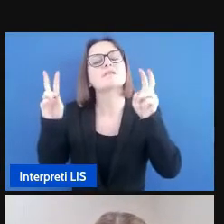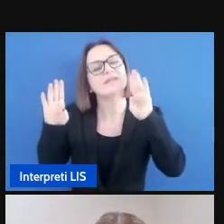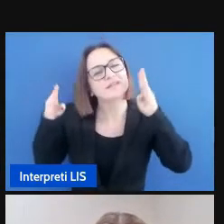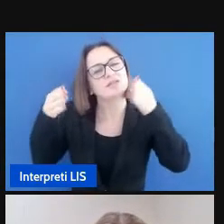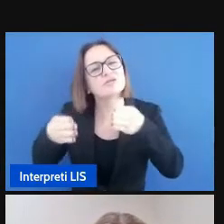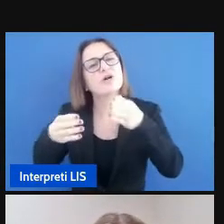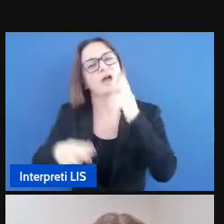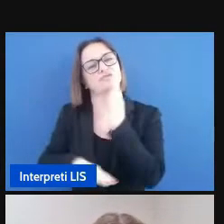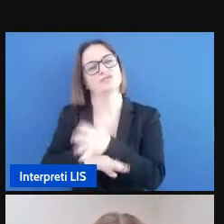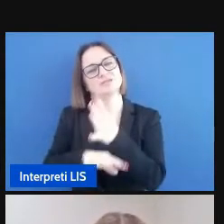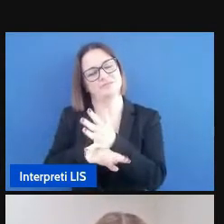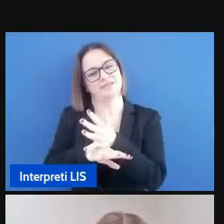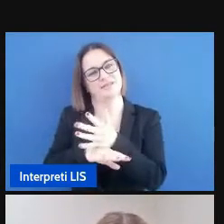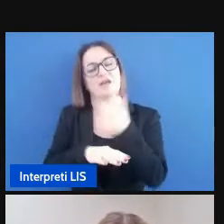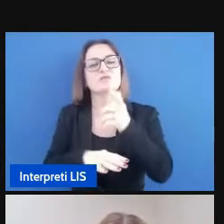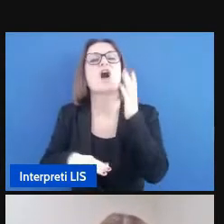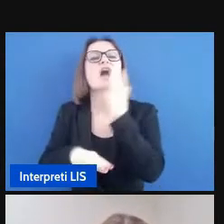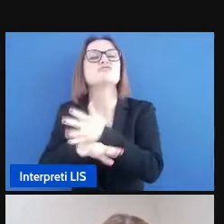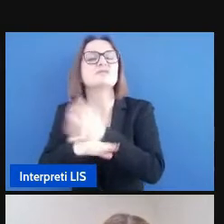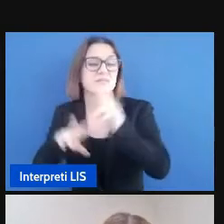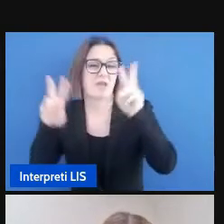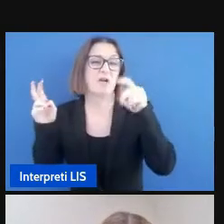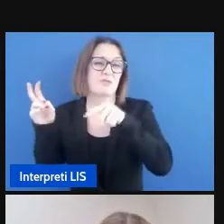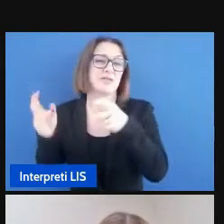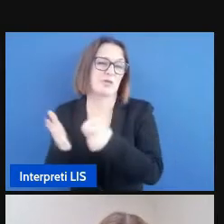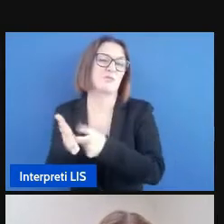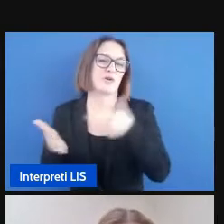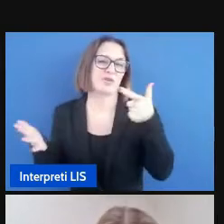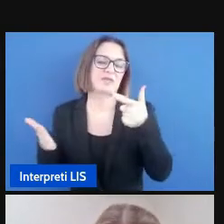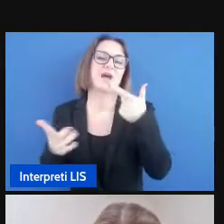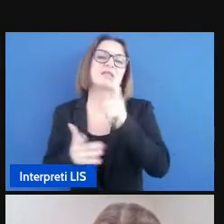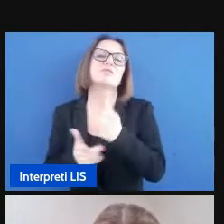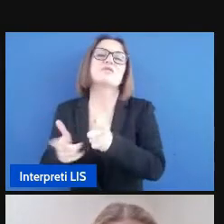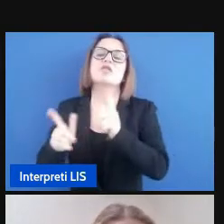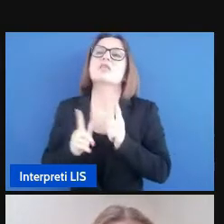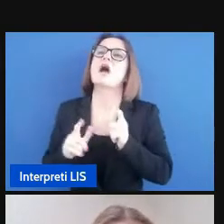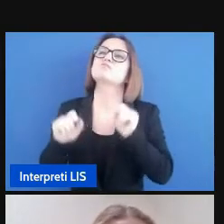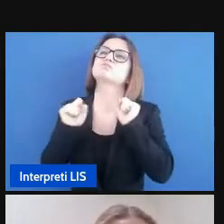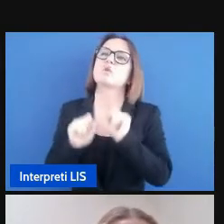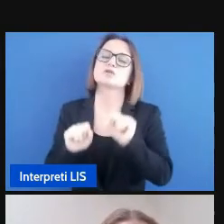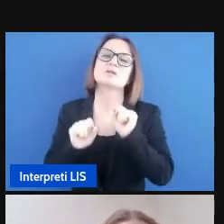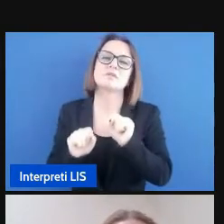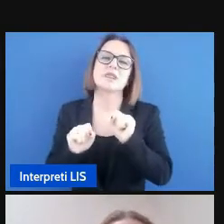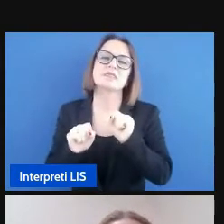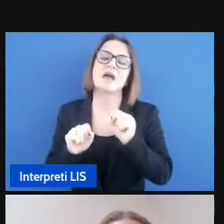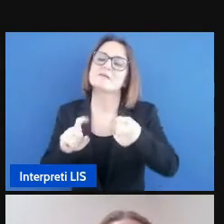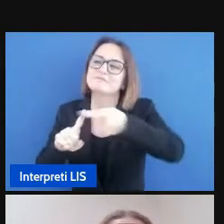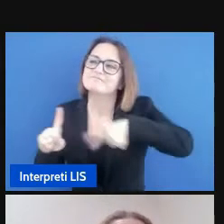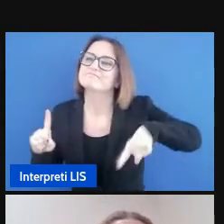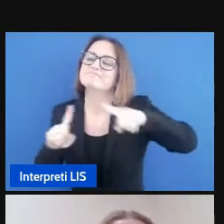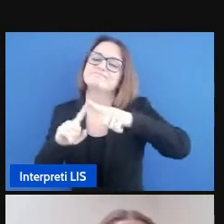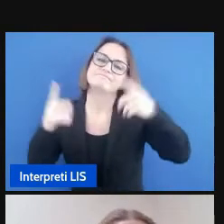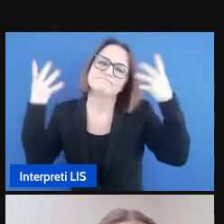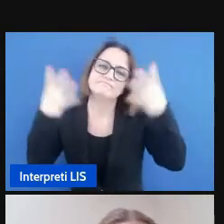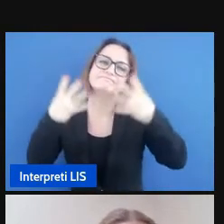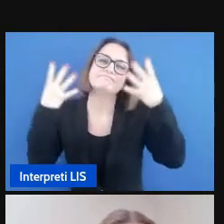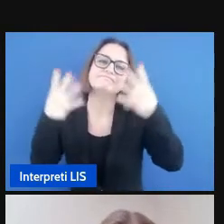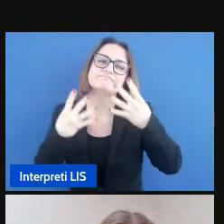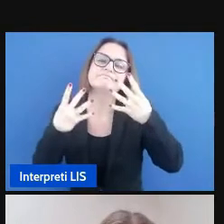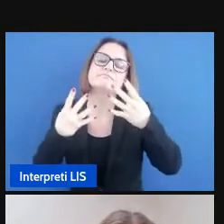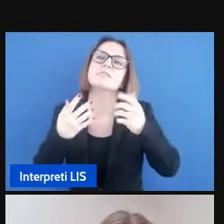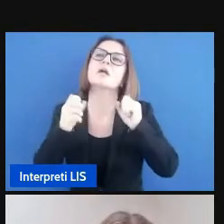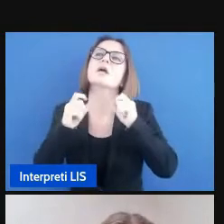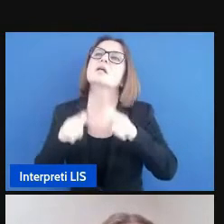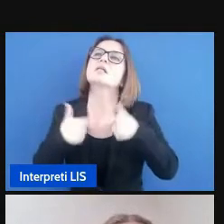tema dell'accessibilità è tema molto importante perché ci consente proprio di ragionare sulla opportunità di